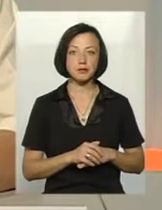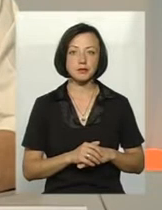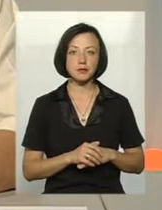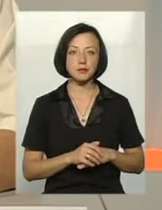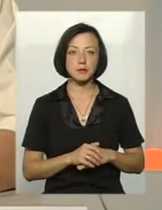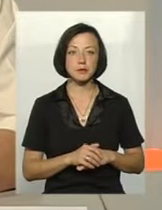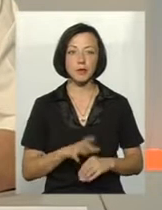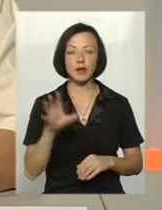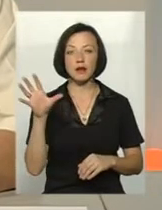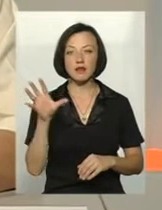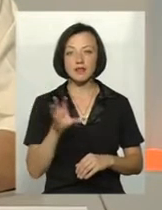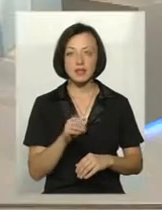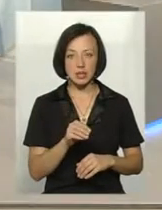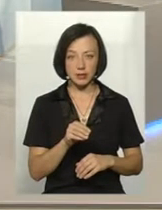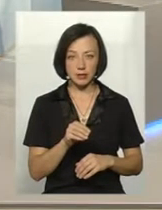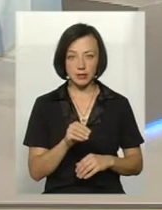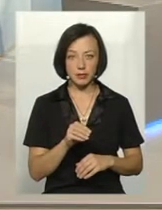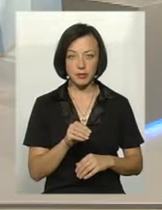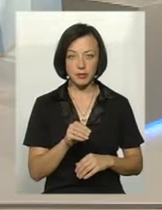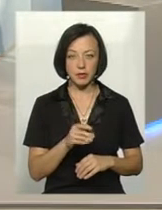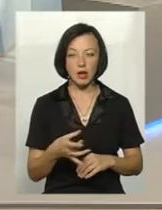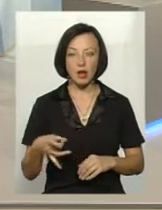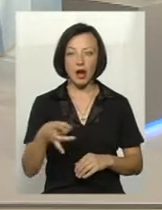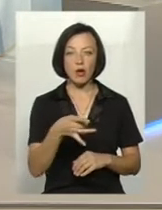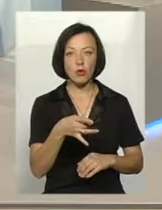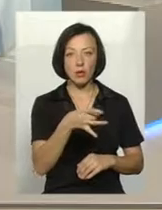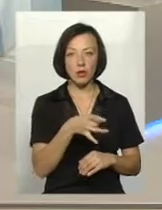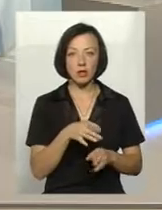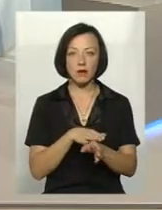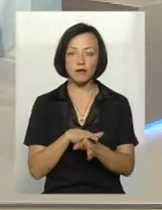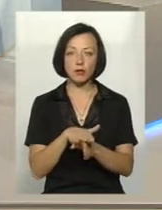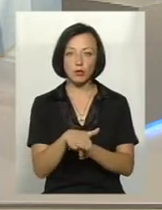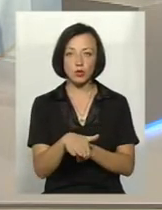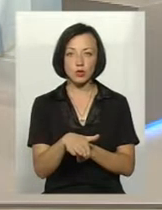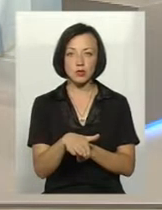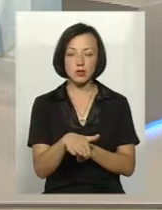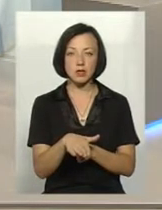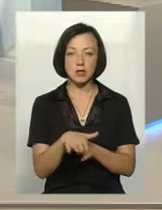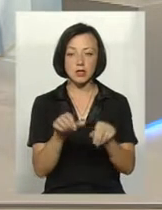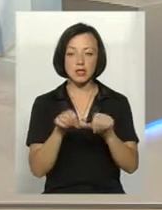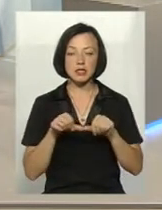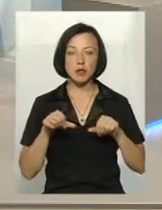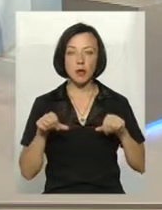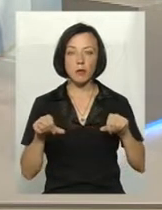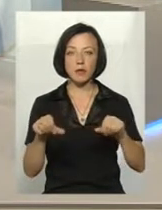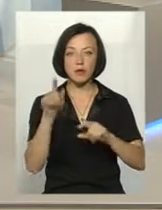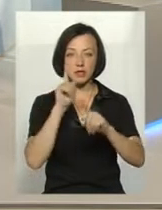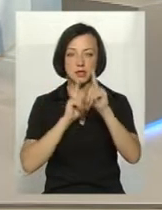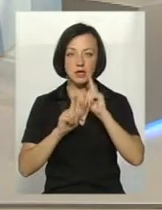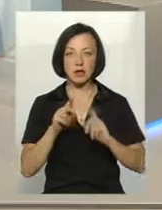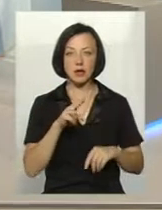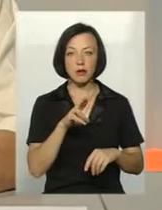В всіх районах відбулися засідання комісій по